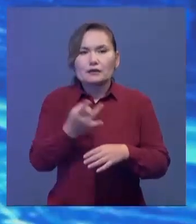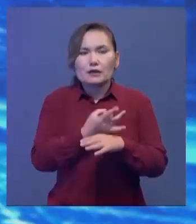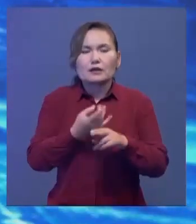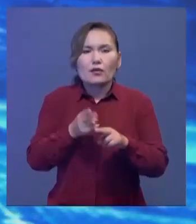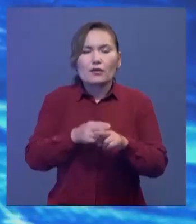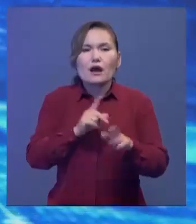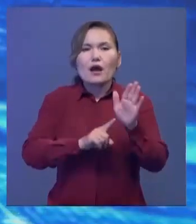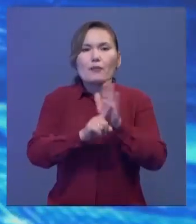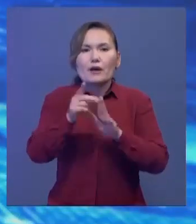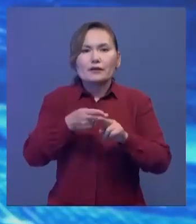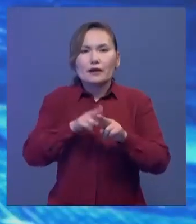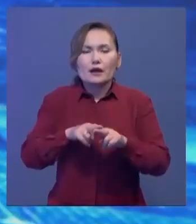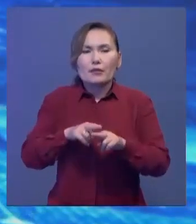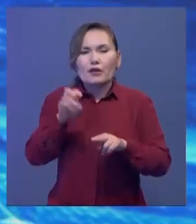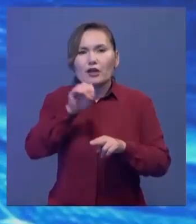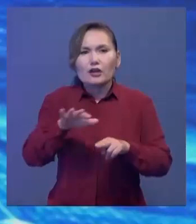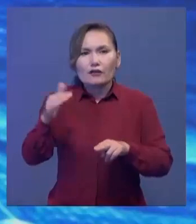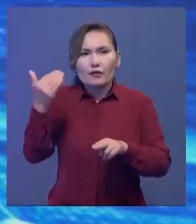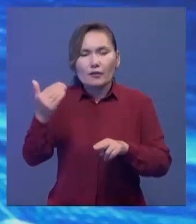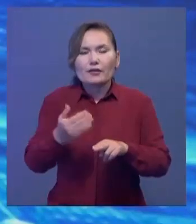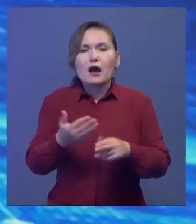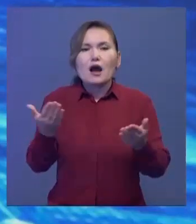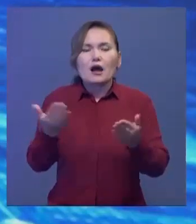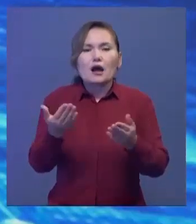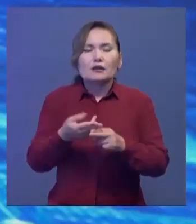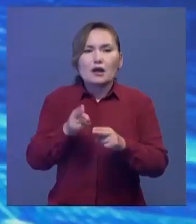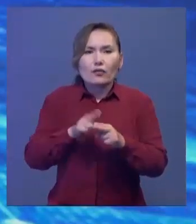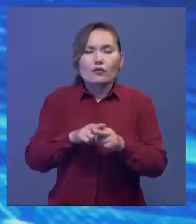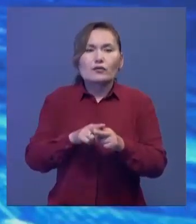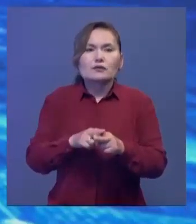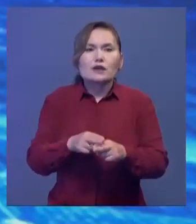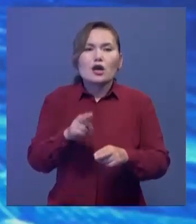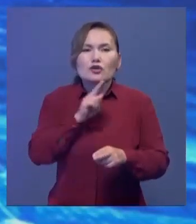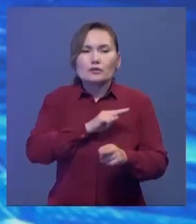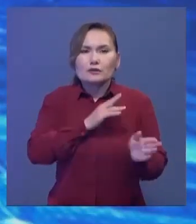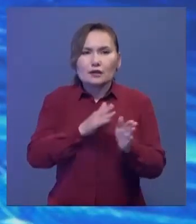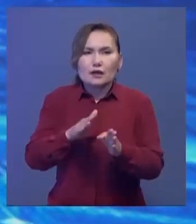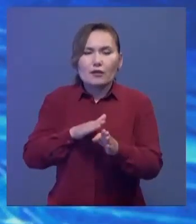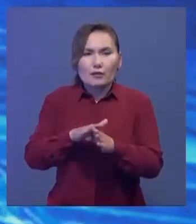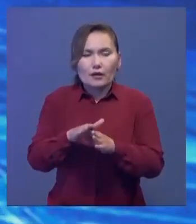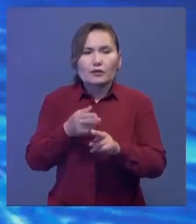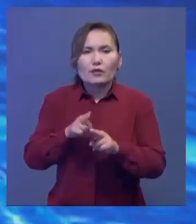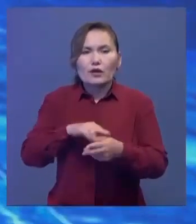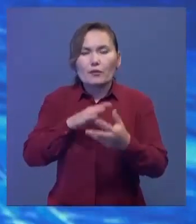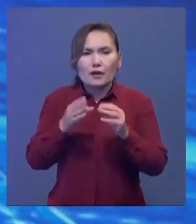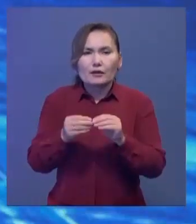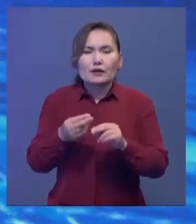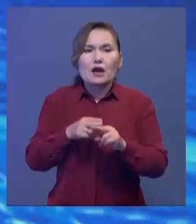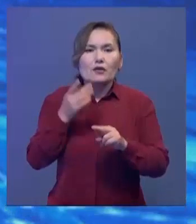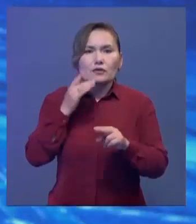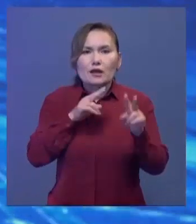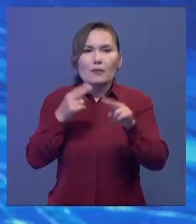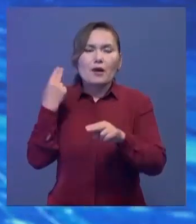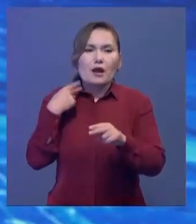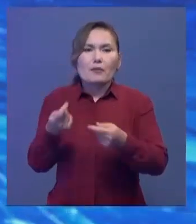бастама, батыс мемлекеттерінде қалай жылға қойылған. Лондонда ғытылшымыз Қалымжан Қараманылы бірнешерет реформалаудан өткен